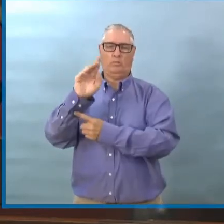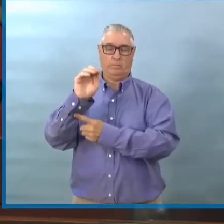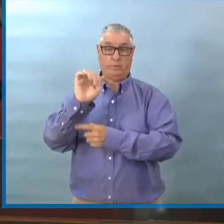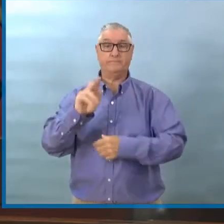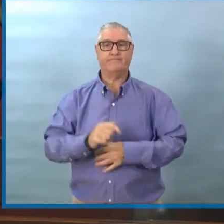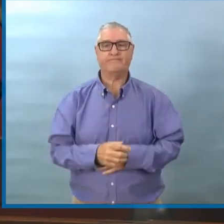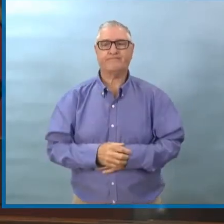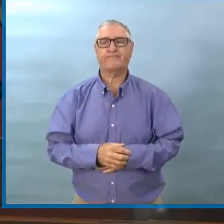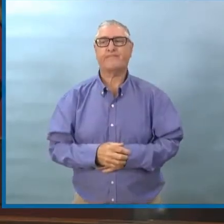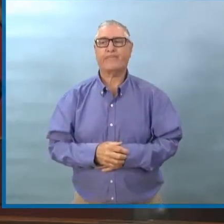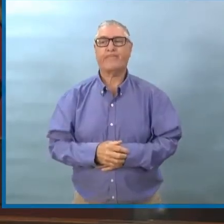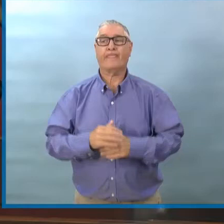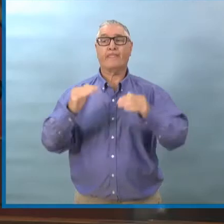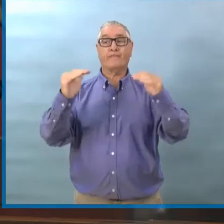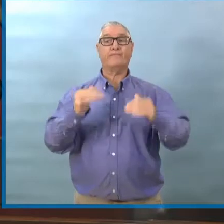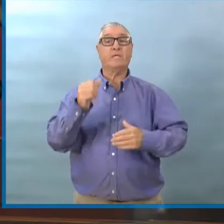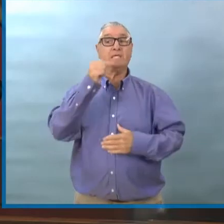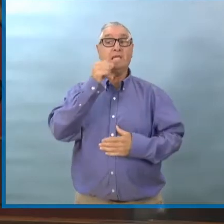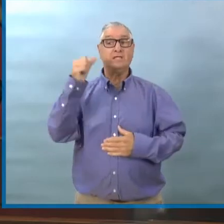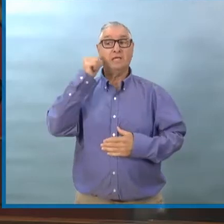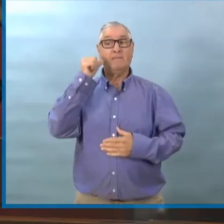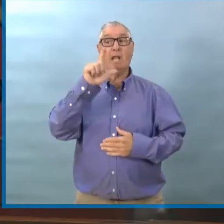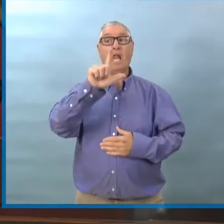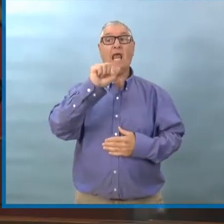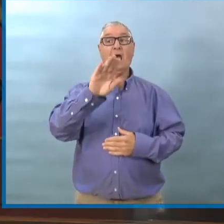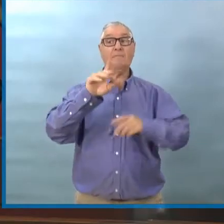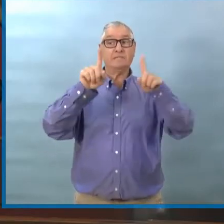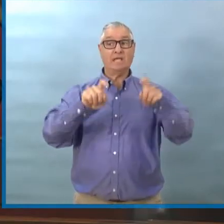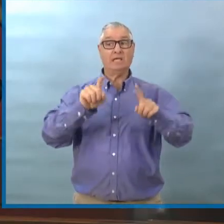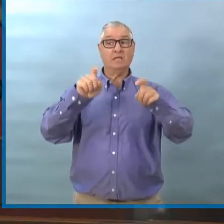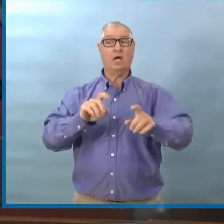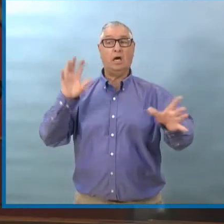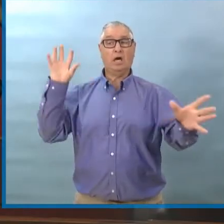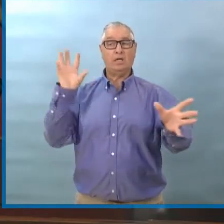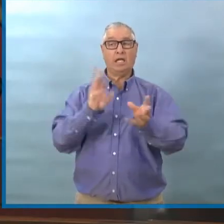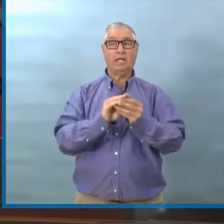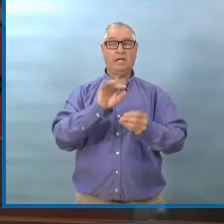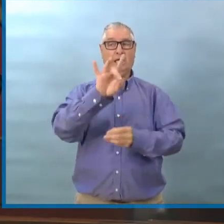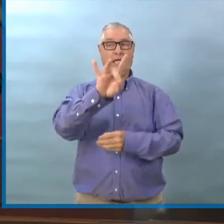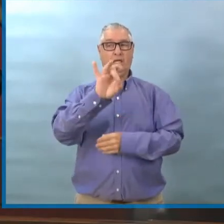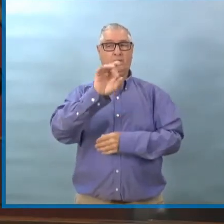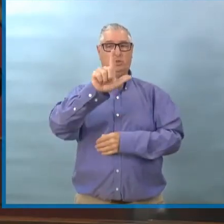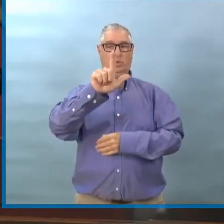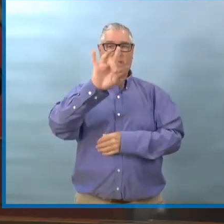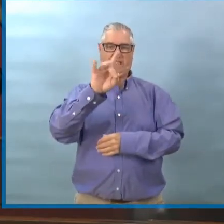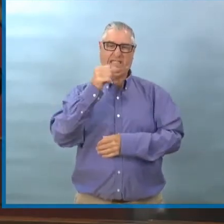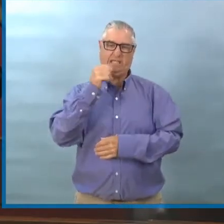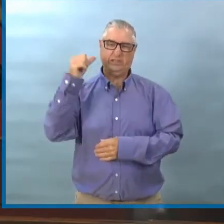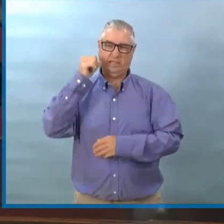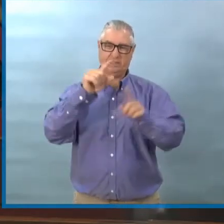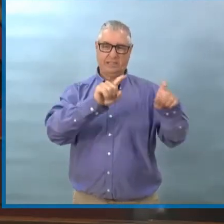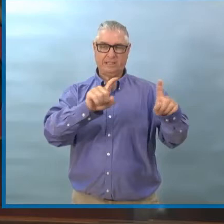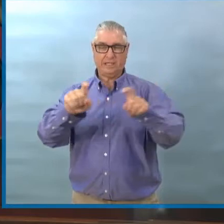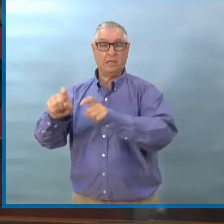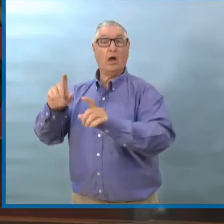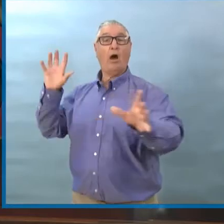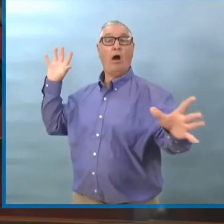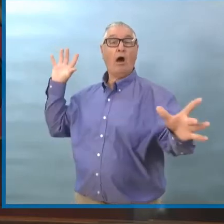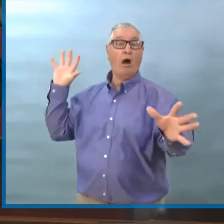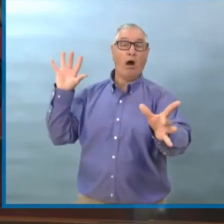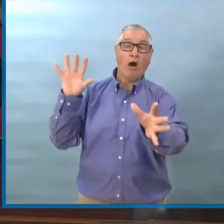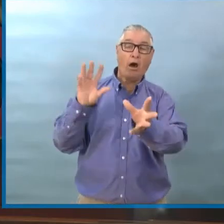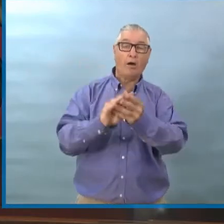838 tests effectués hier, dont presque 56 000 tests effectués.